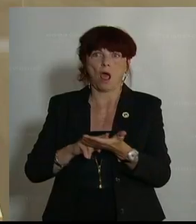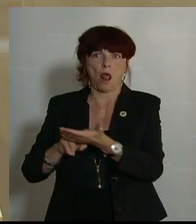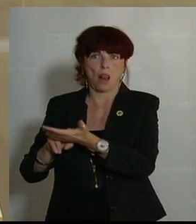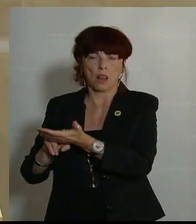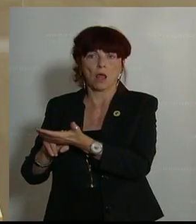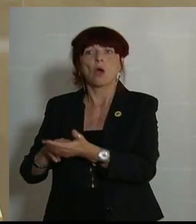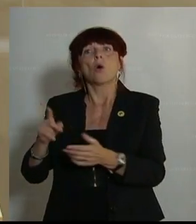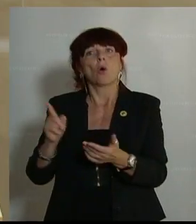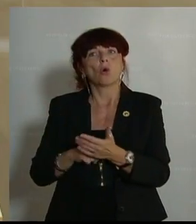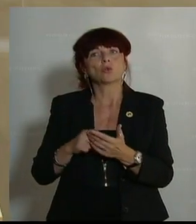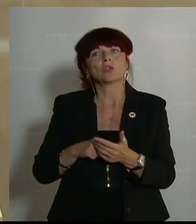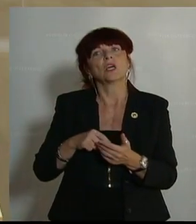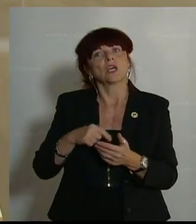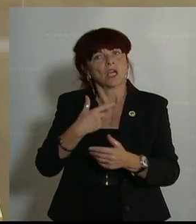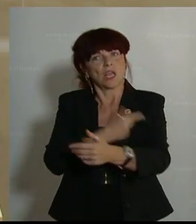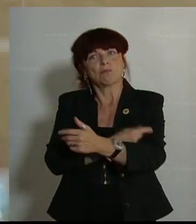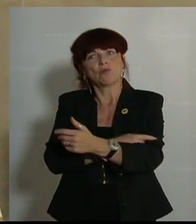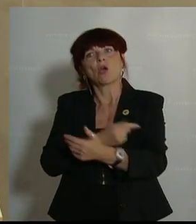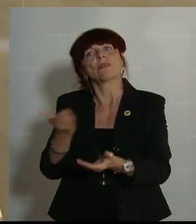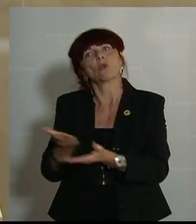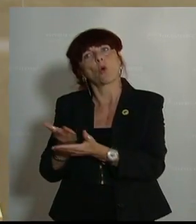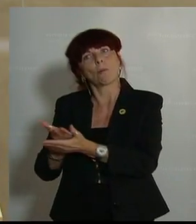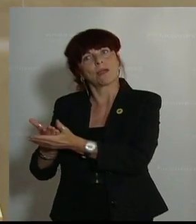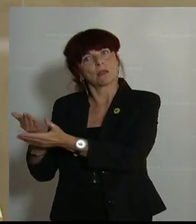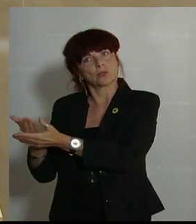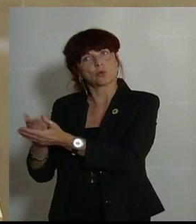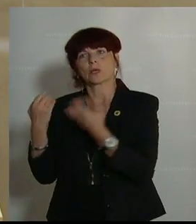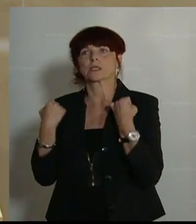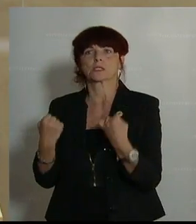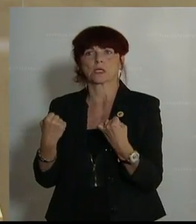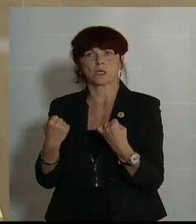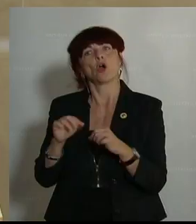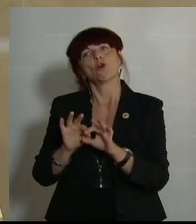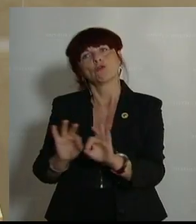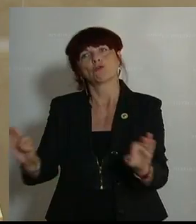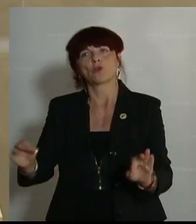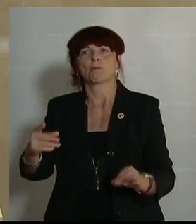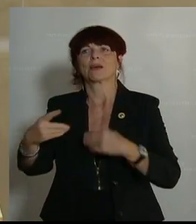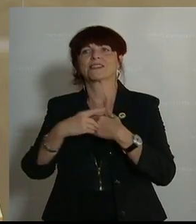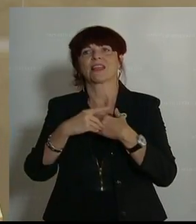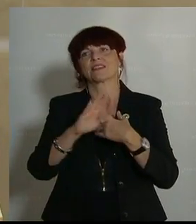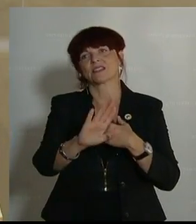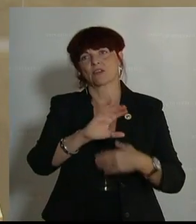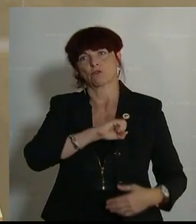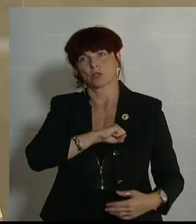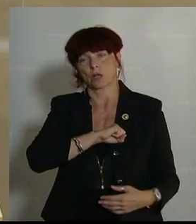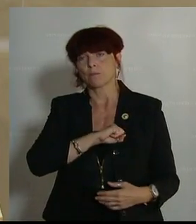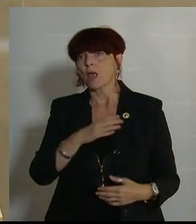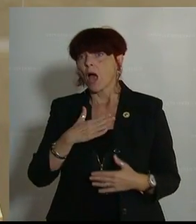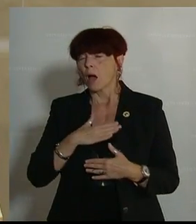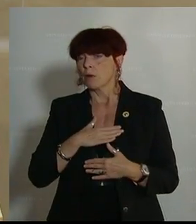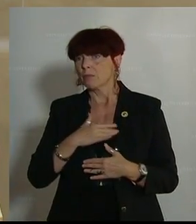Dokumentation der Impfungen im Interesse der Patientinnen und Patienten ist gesichert. Meine Kritik richtet sich nur aus der Sicht des